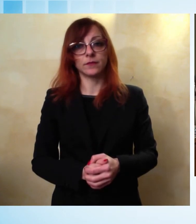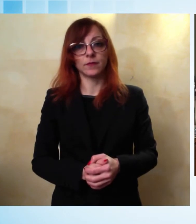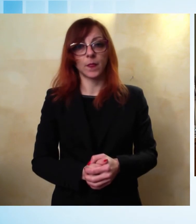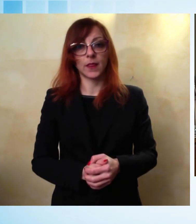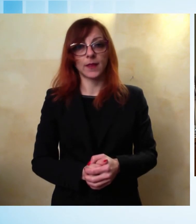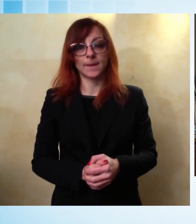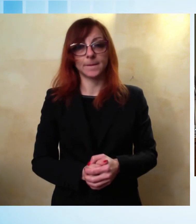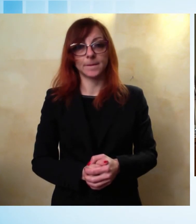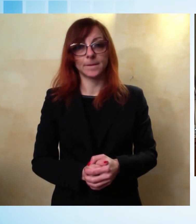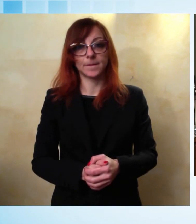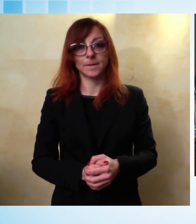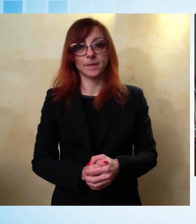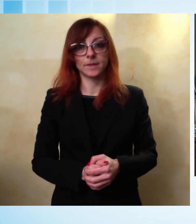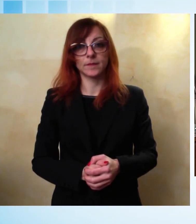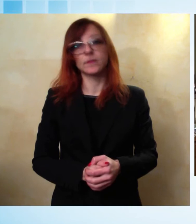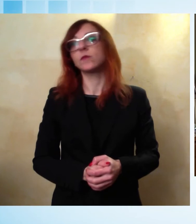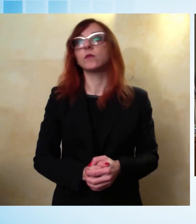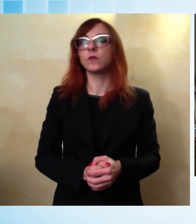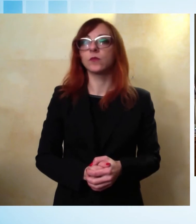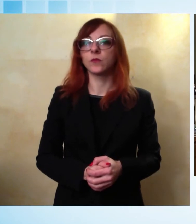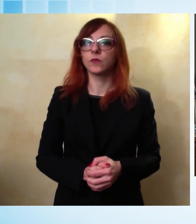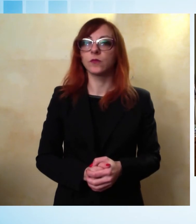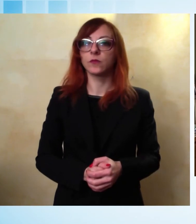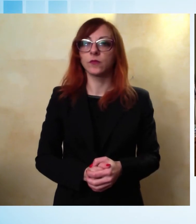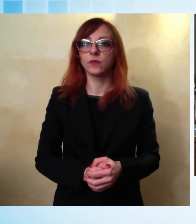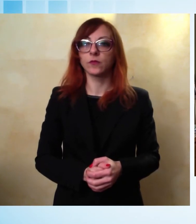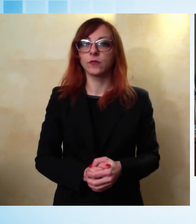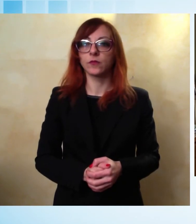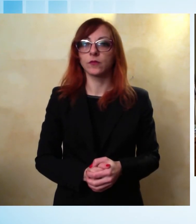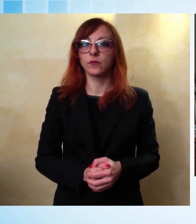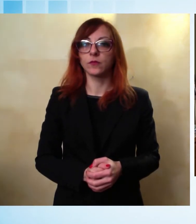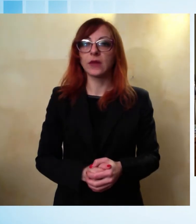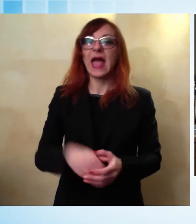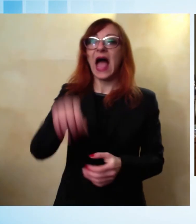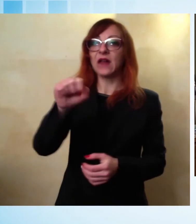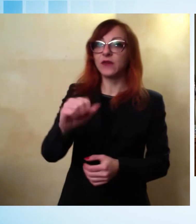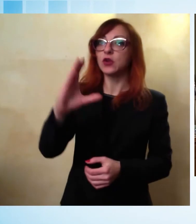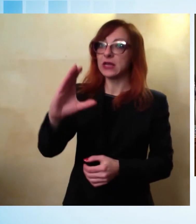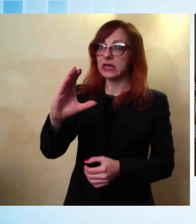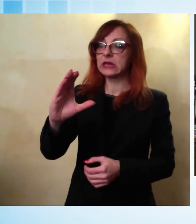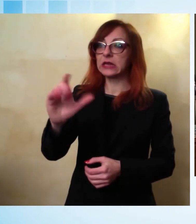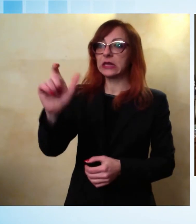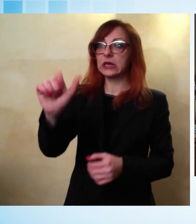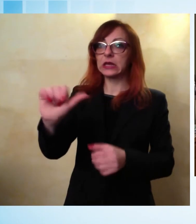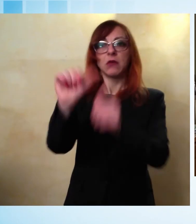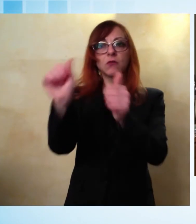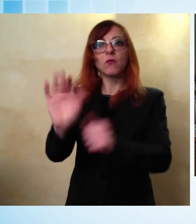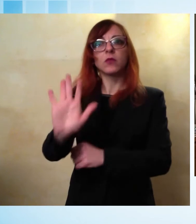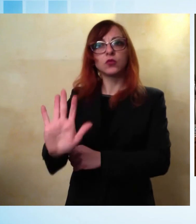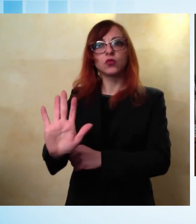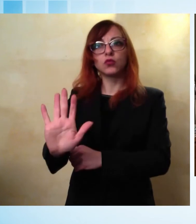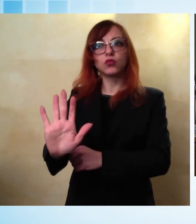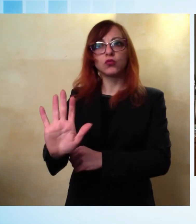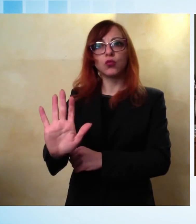di naturalmente valorizzare la figura di Alfredo Catarsini, farla conoscere meglio nelle sue molteplici